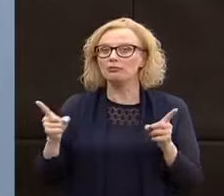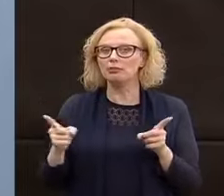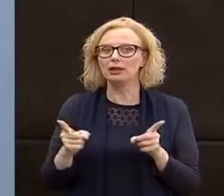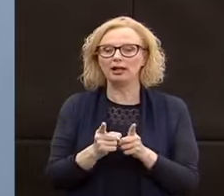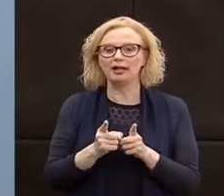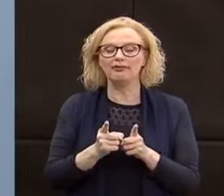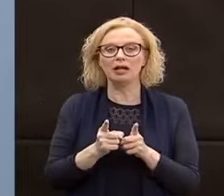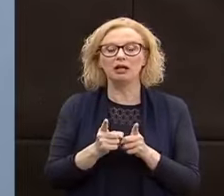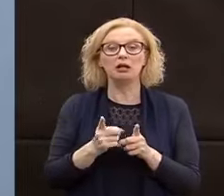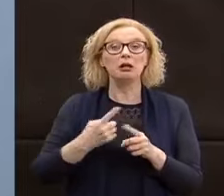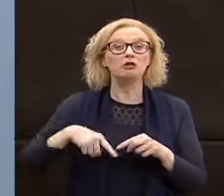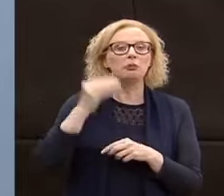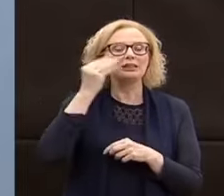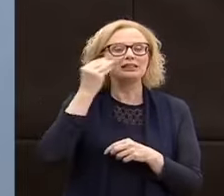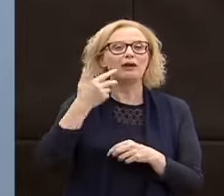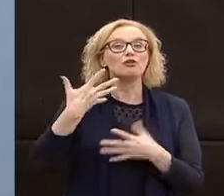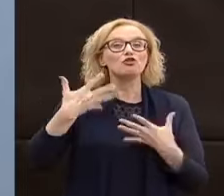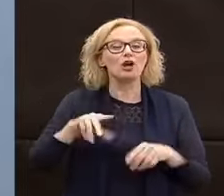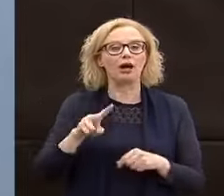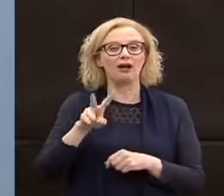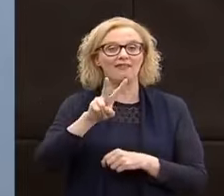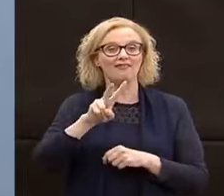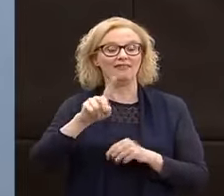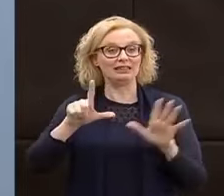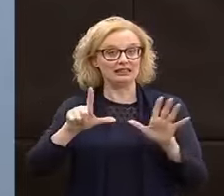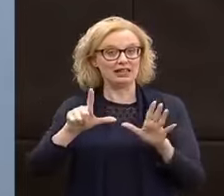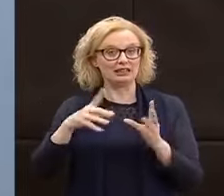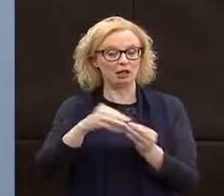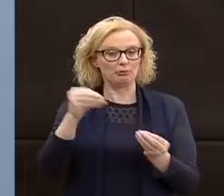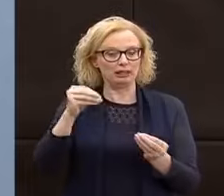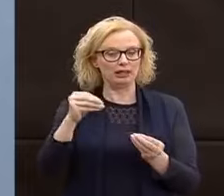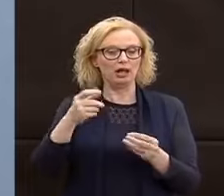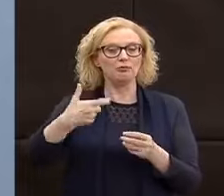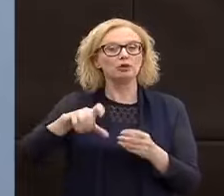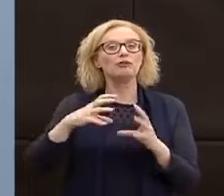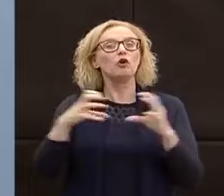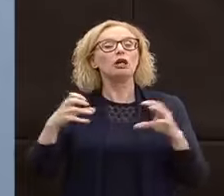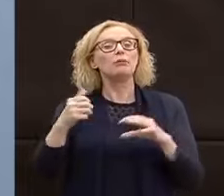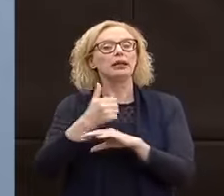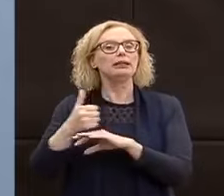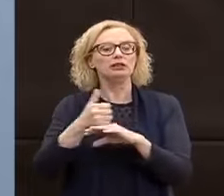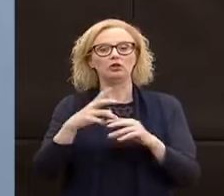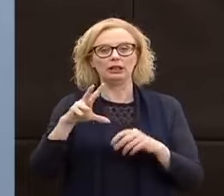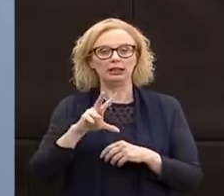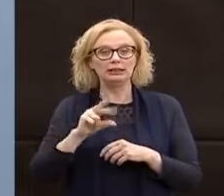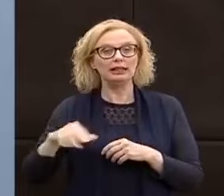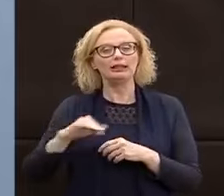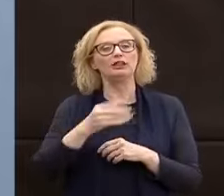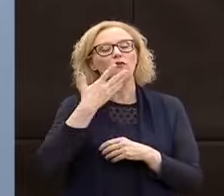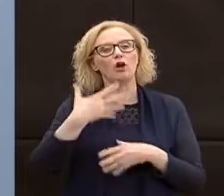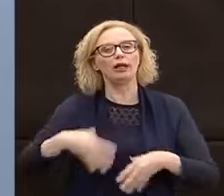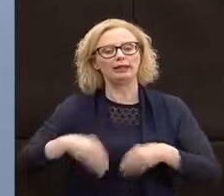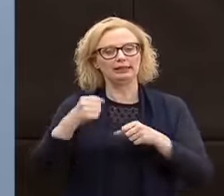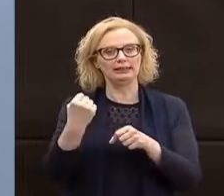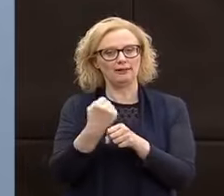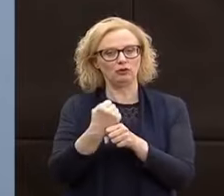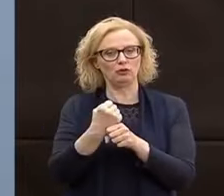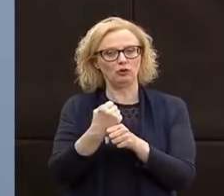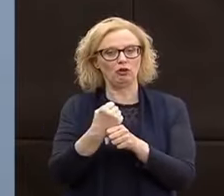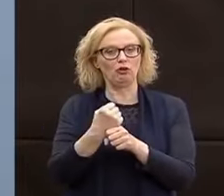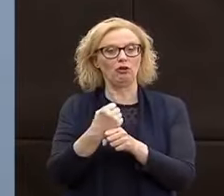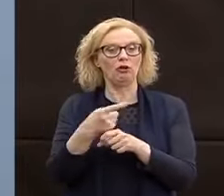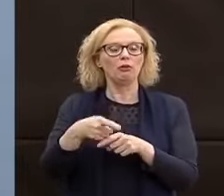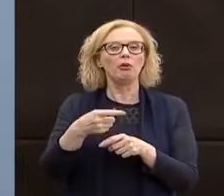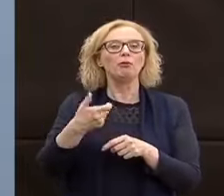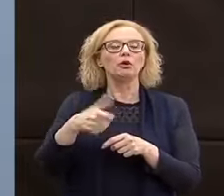secondo noi già il 27 perché il Trentino sarebbe pronto, gli imprenditori trentini vogliono cominciare a lavorare perché altrimenti il rischio è la